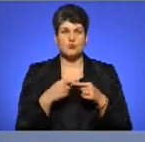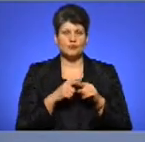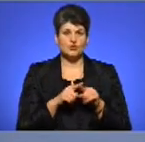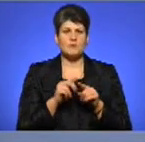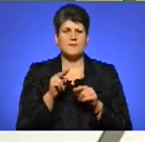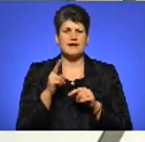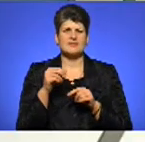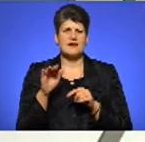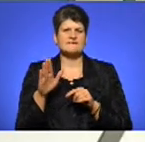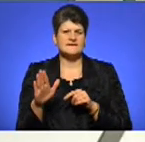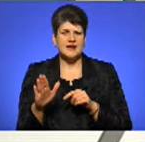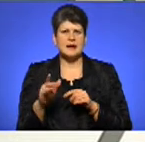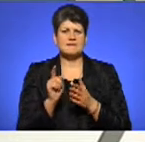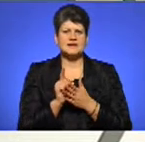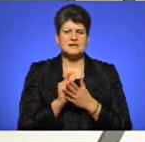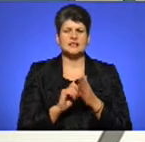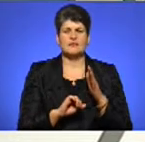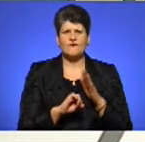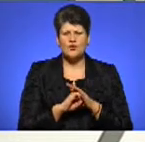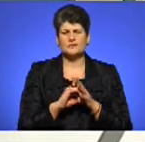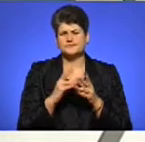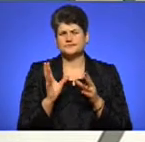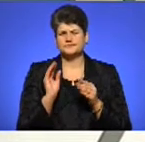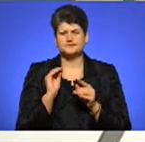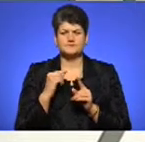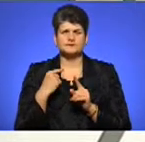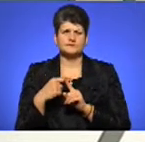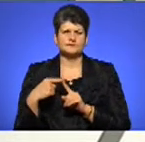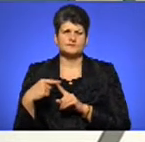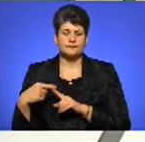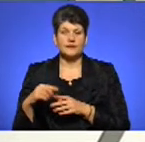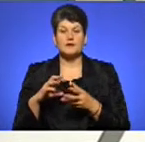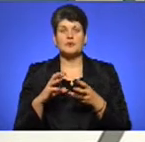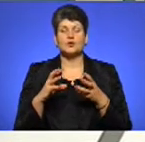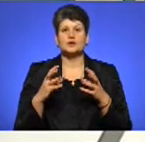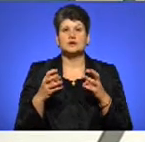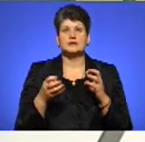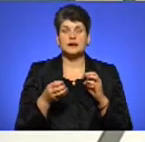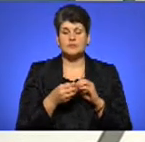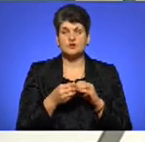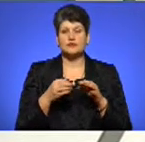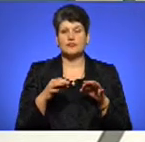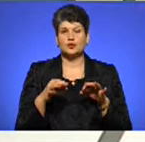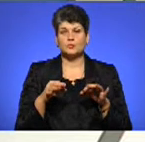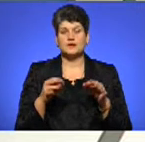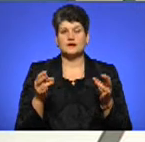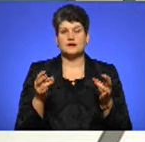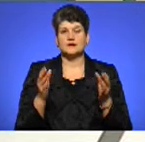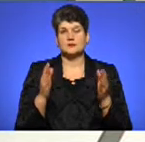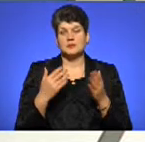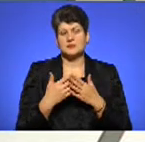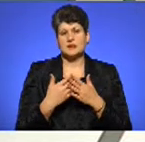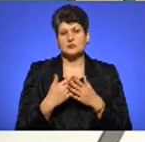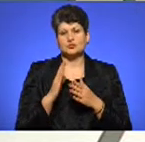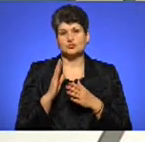ПДВ, пенсійний фонд і все остальне, що треба сплатити, ми отримуємо, що автомобіль треба буде розмитнити приблизно.